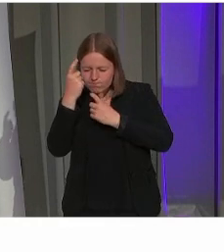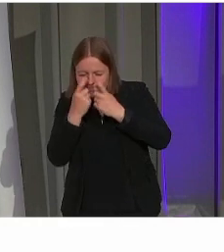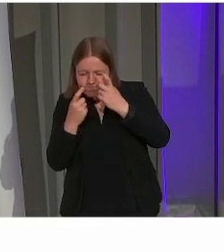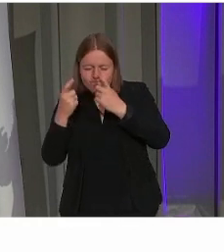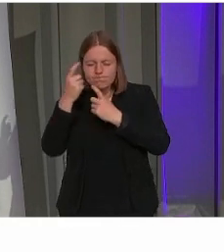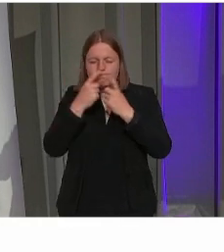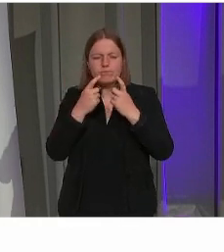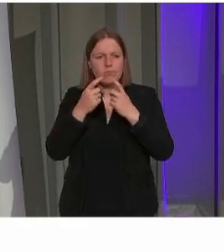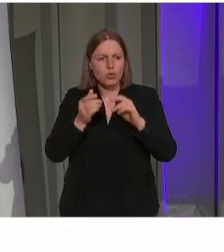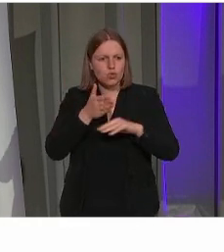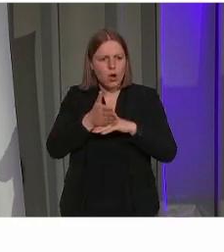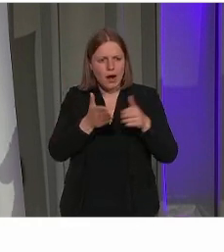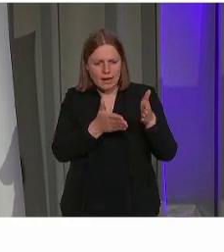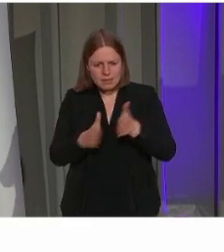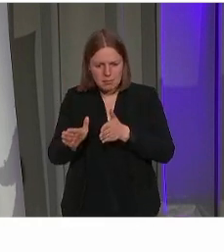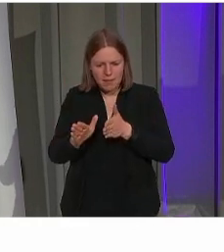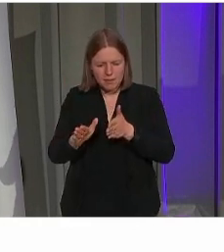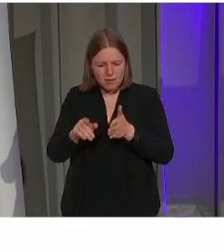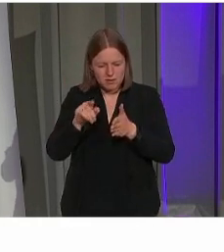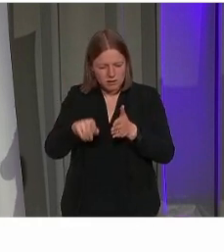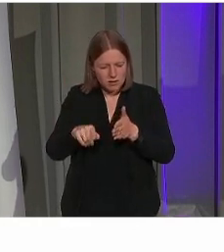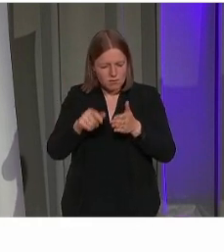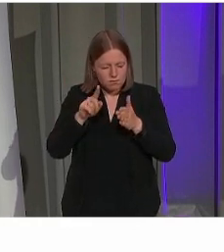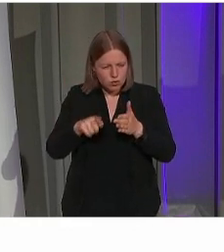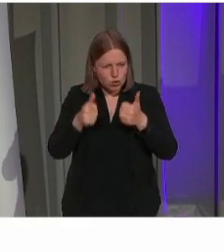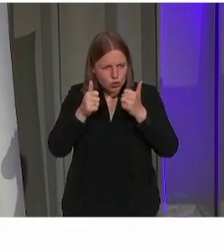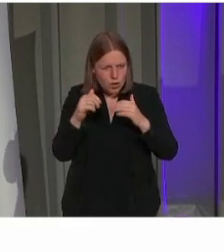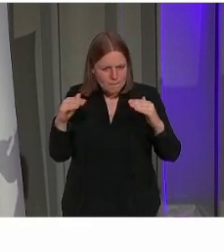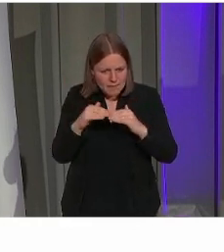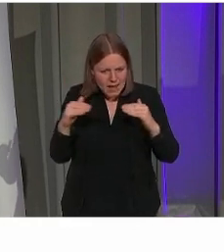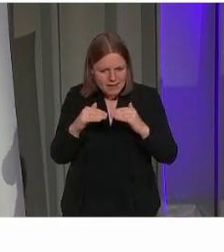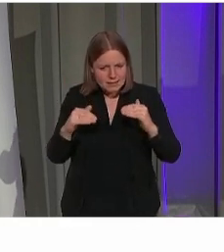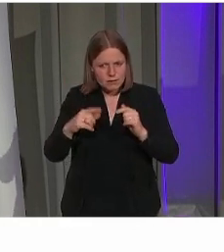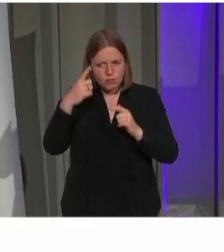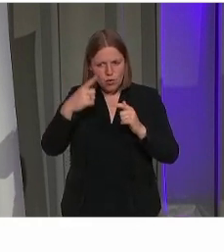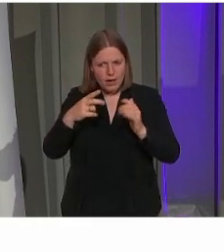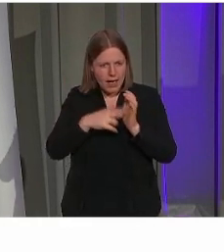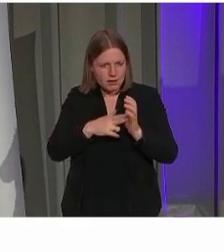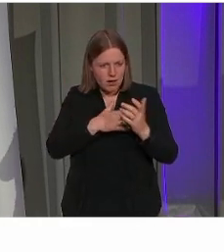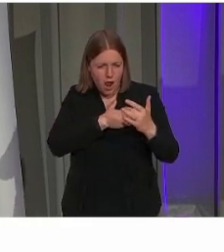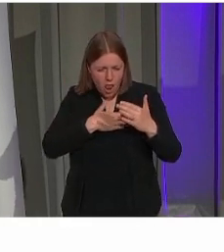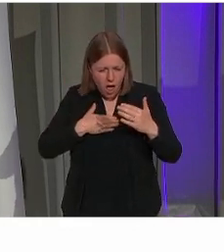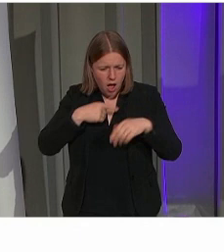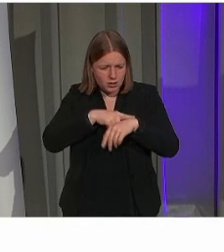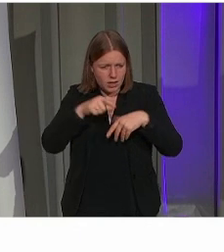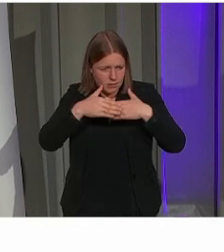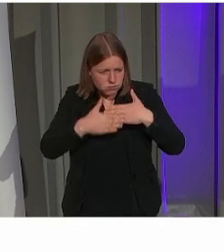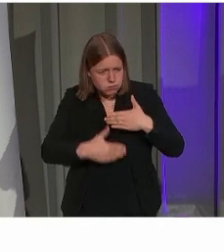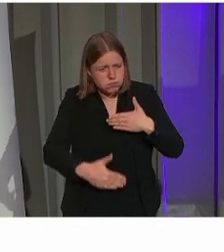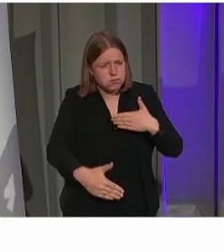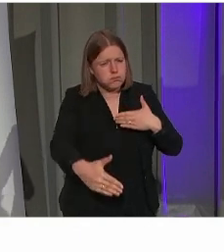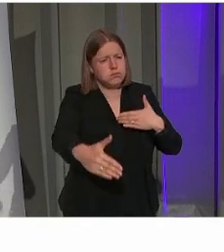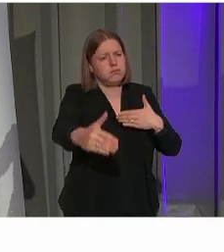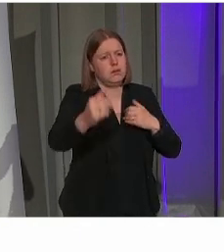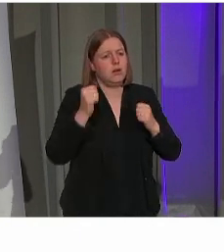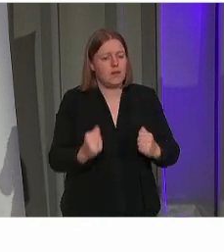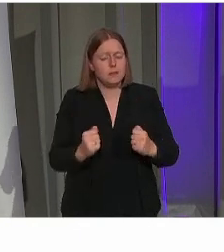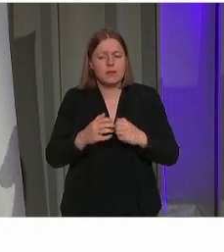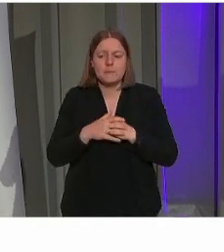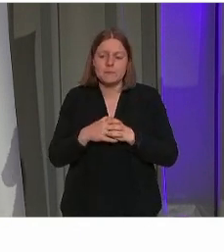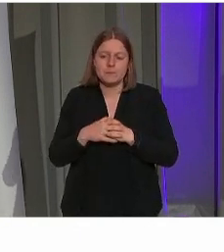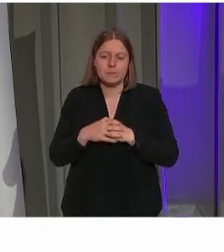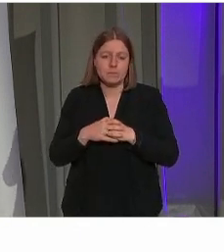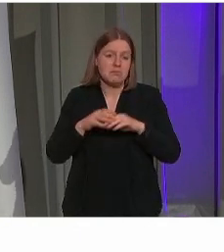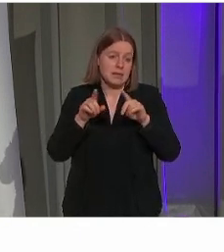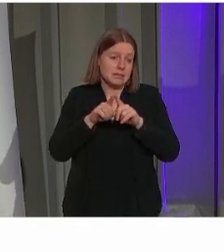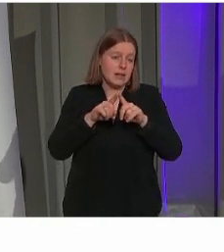toegankelijkheidsplan moet echt ook een kader zijn, die de tand destijds toch een stuk moet kunnen doorstaan. Net als